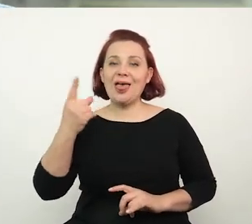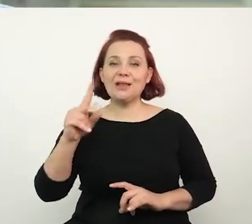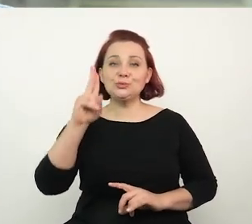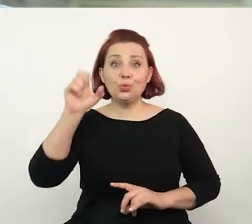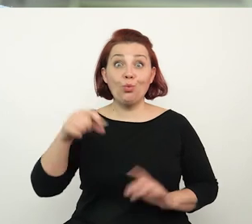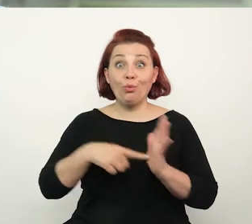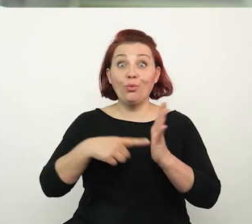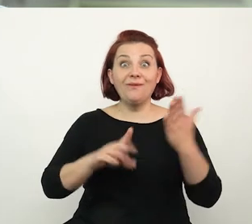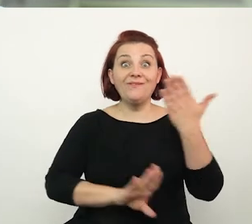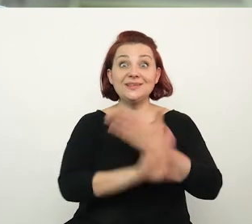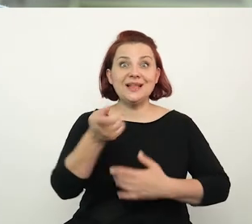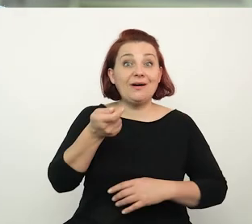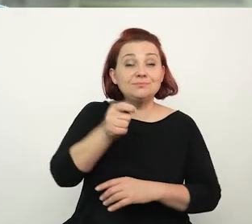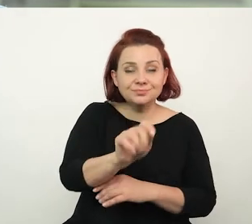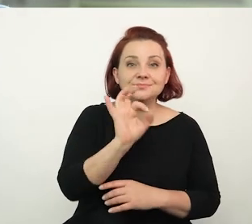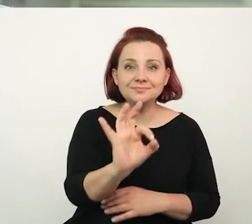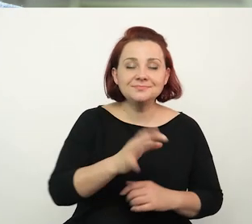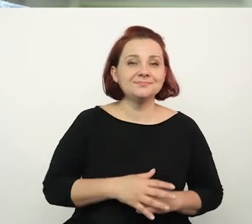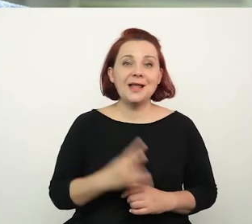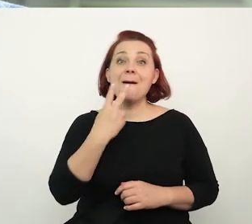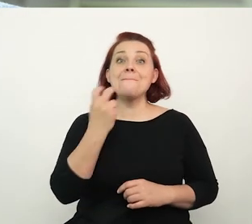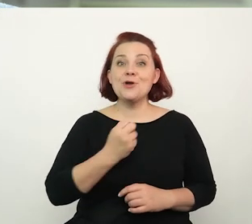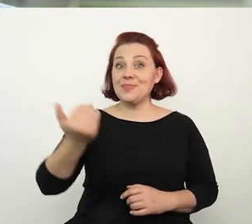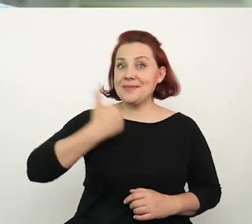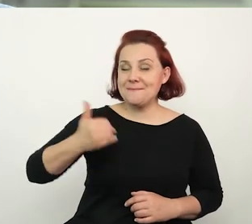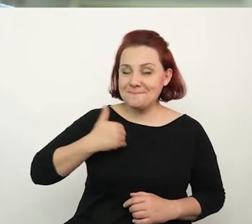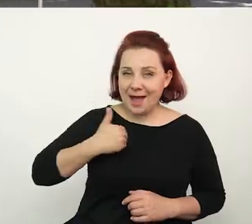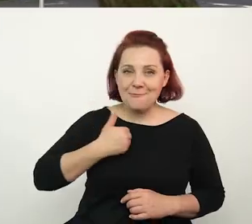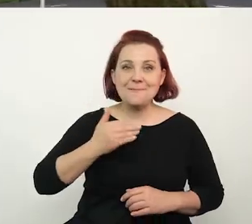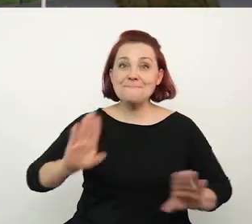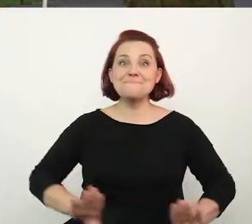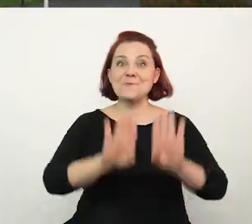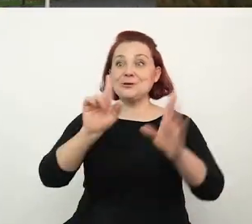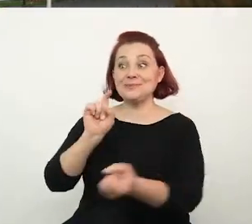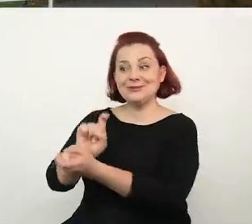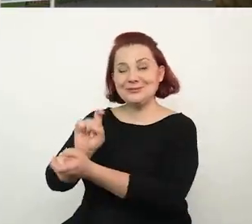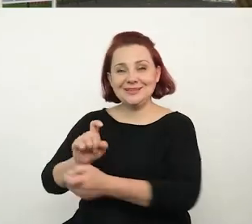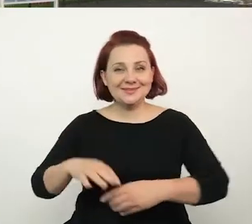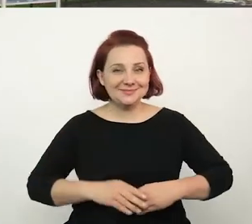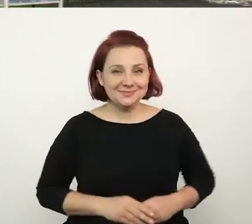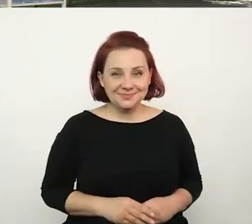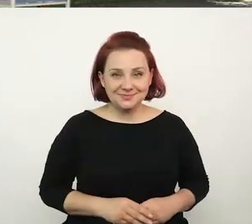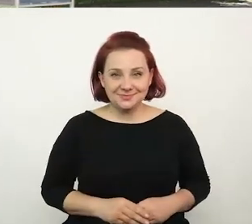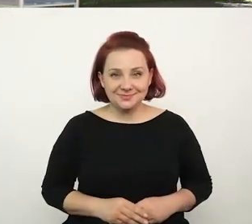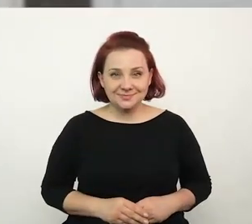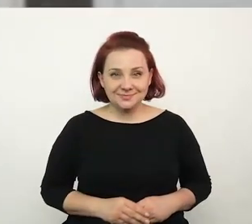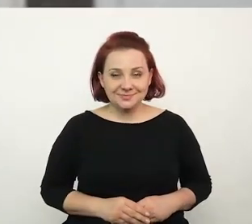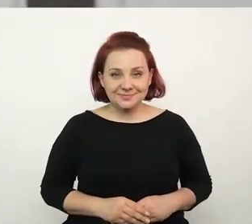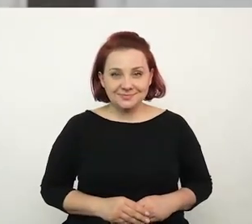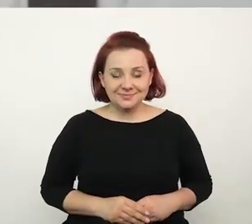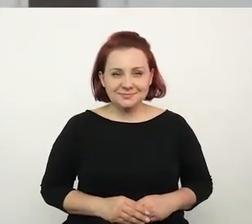wystawa została nazwana, Prądnik Biały, Muzeum po sąsiedzku. Przed planszami stoi kilka osób.